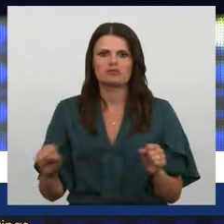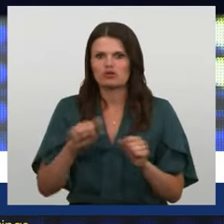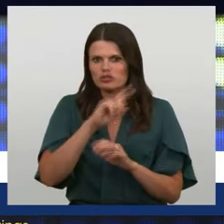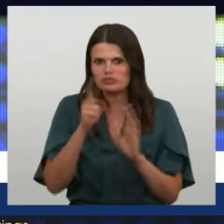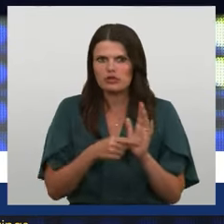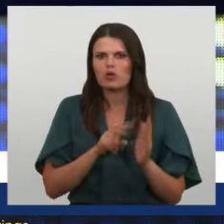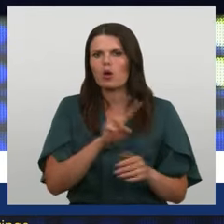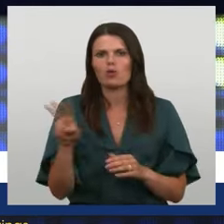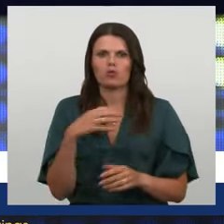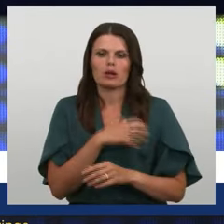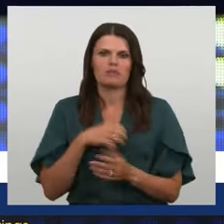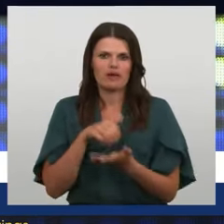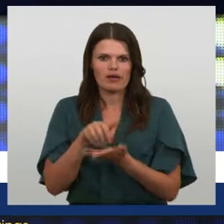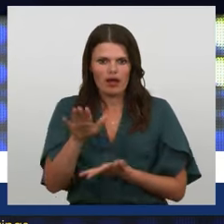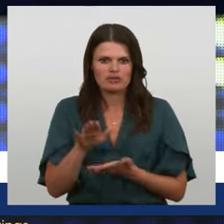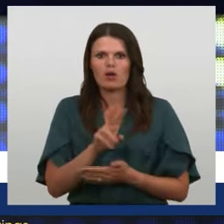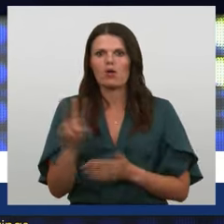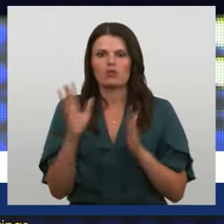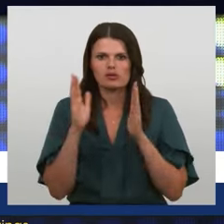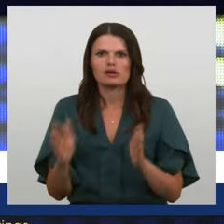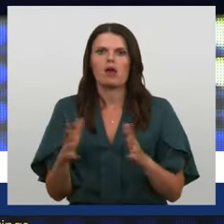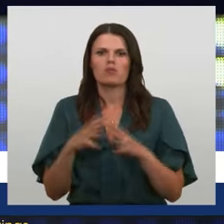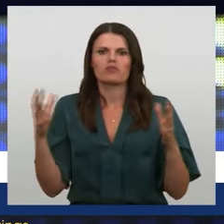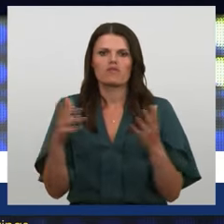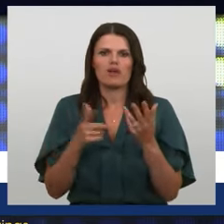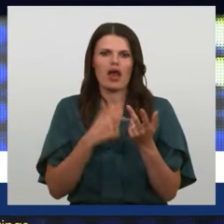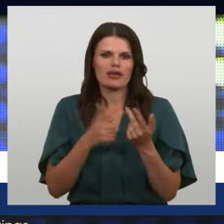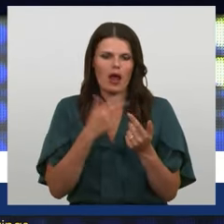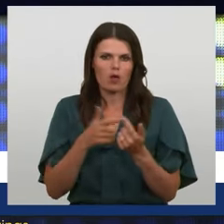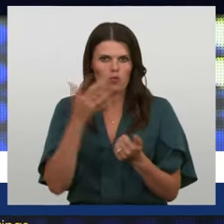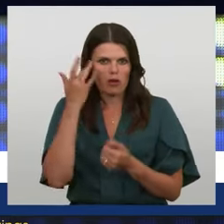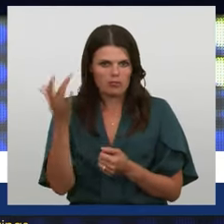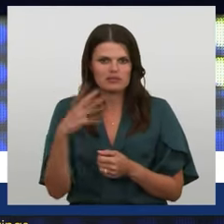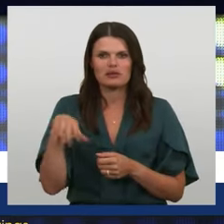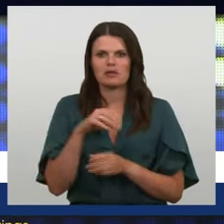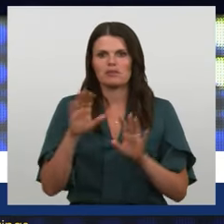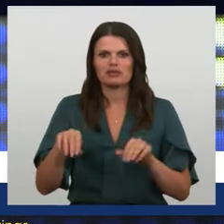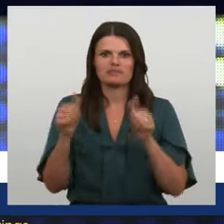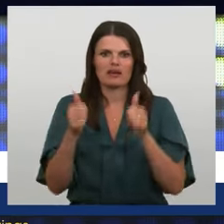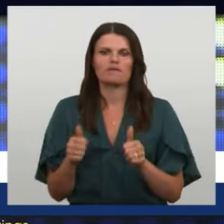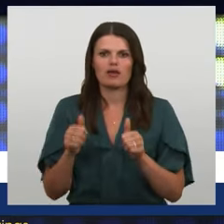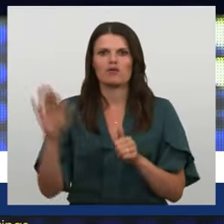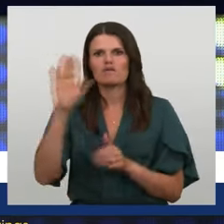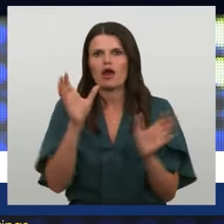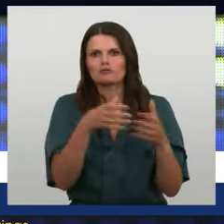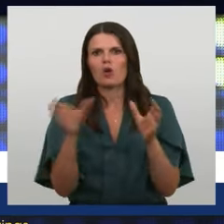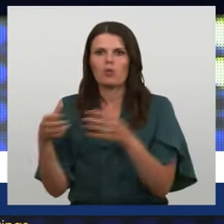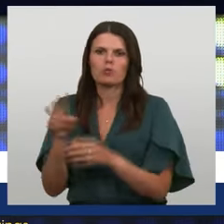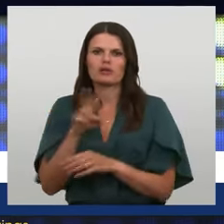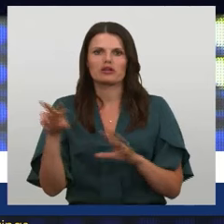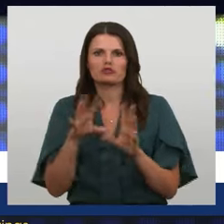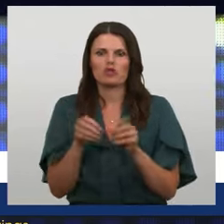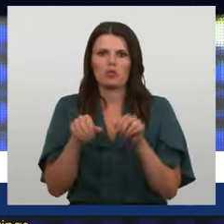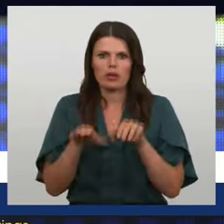kuros būtu jāatsakās, kur būtu jābūt vairākum principam. Mēs varam veidot arī valstu kopienes, kas kopīgi nolēm kādu jautājumu